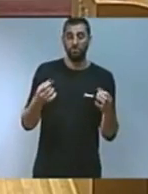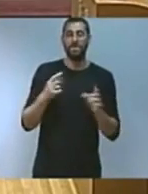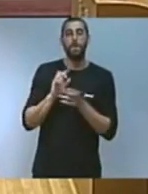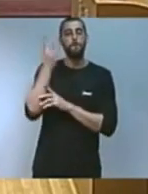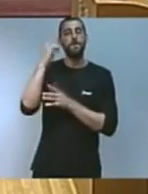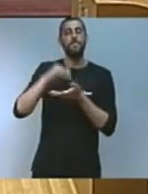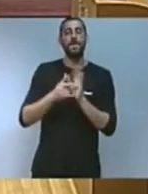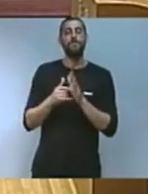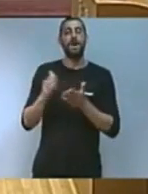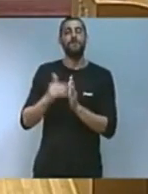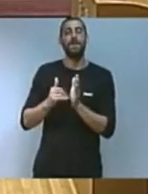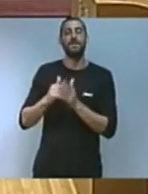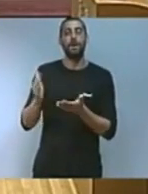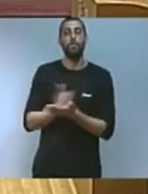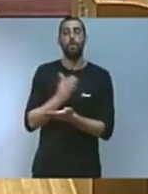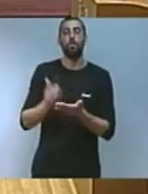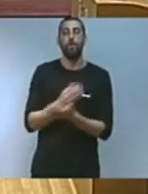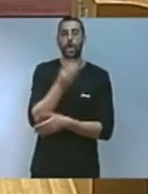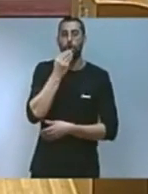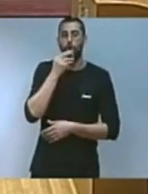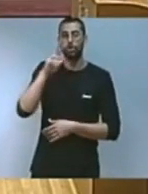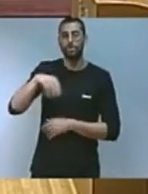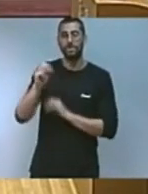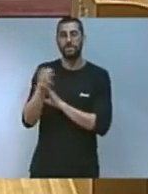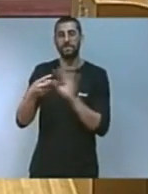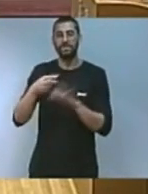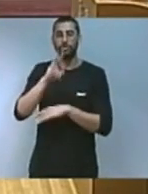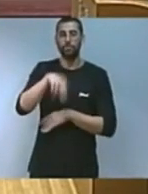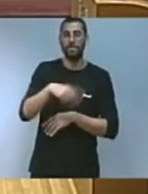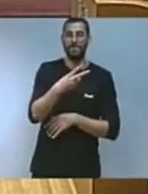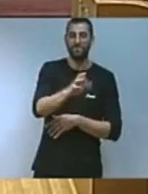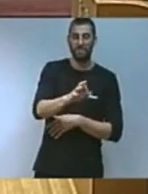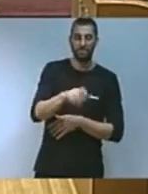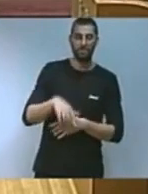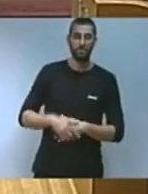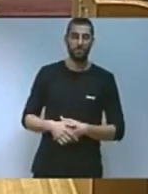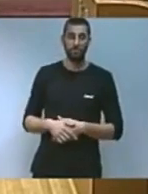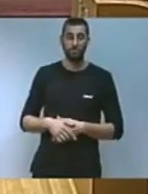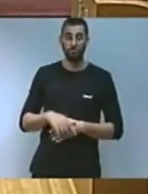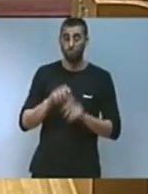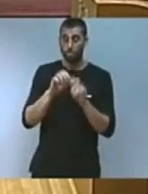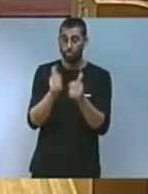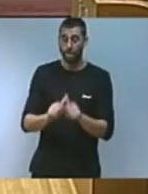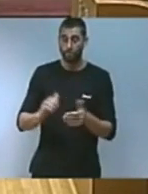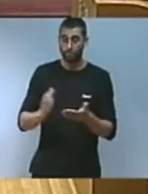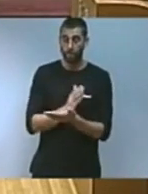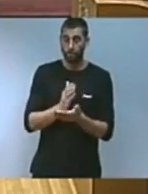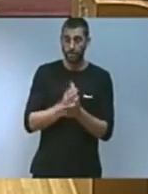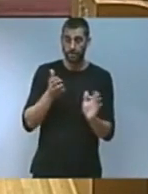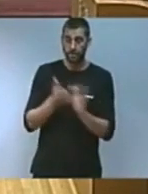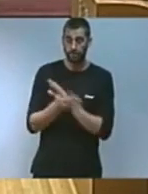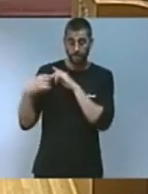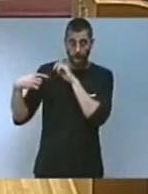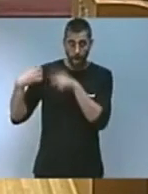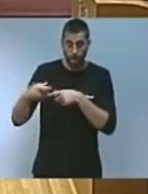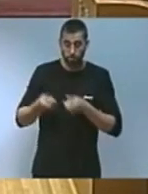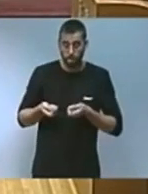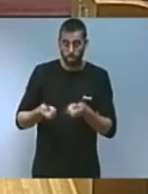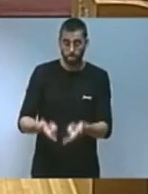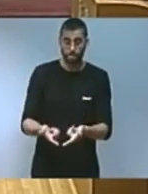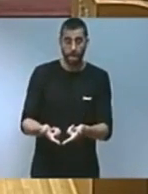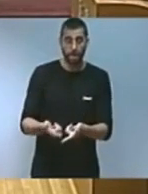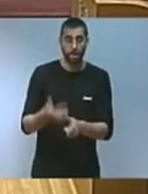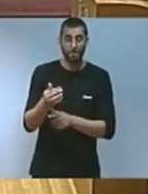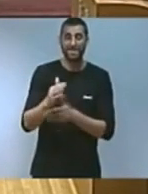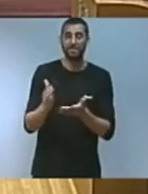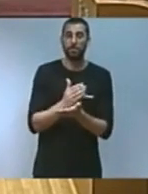producció ecològica 2016-2020 una manera de produir que motiva relleu generacional i puja la rendibilitat